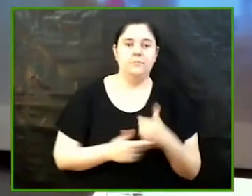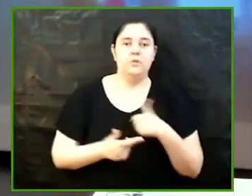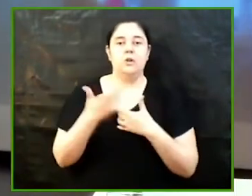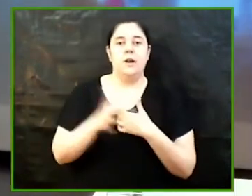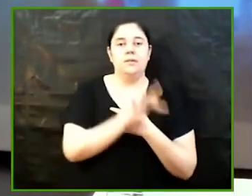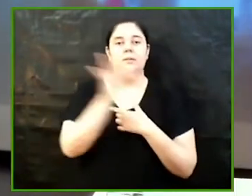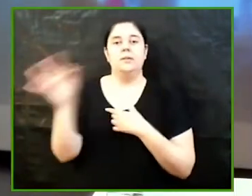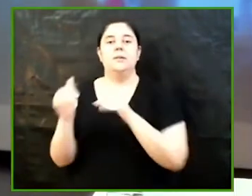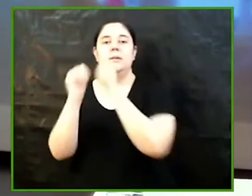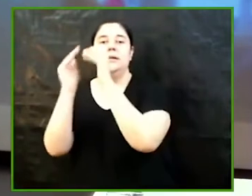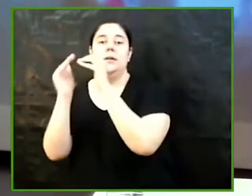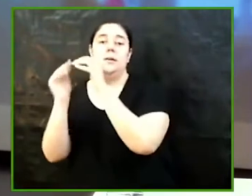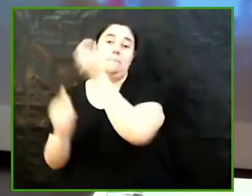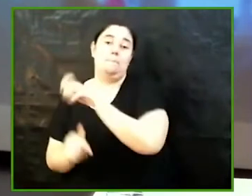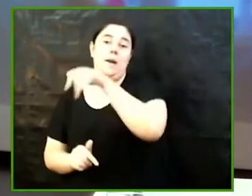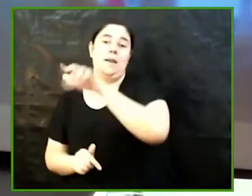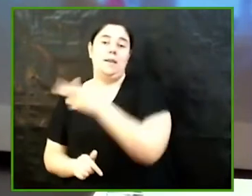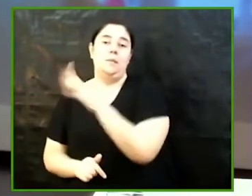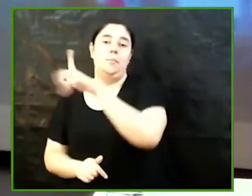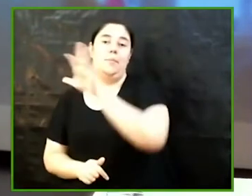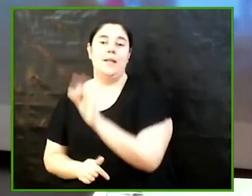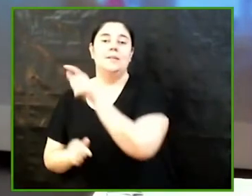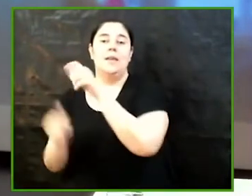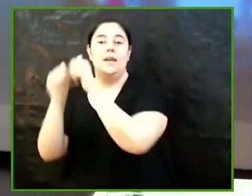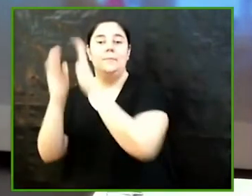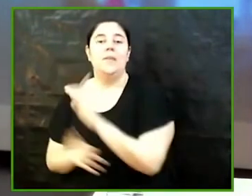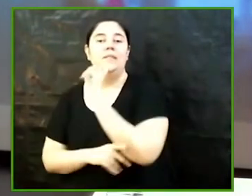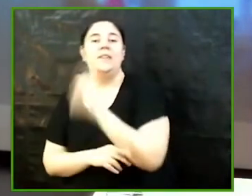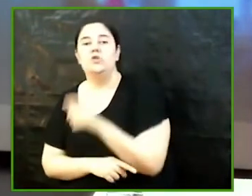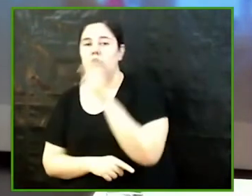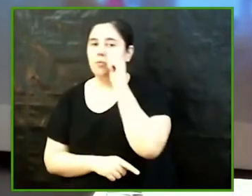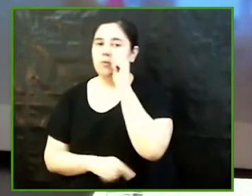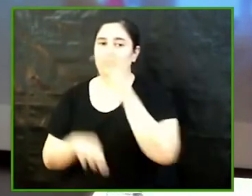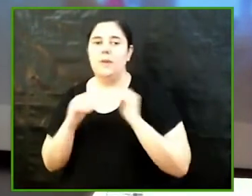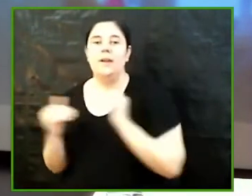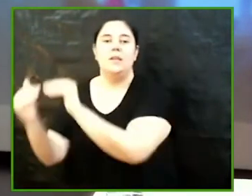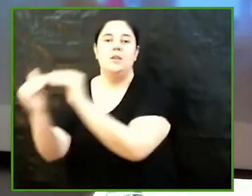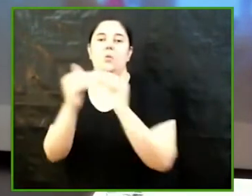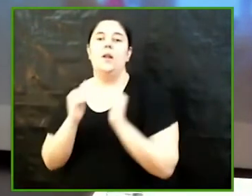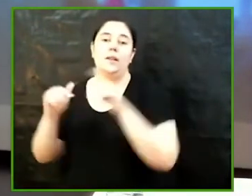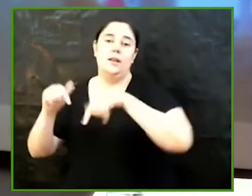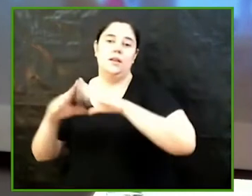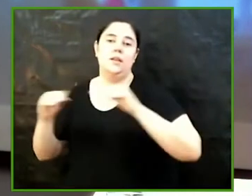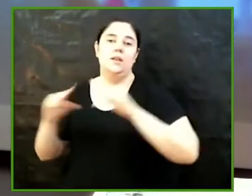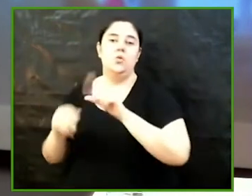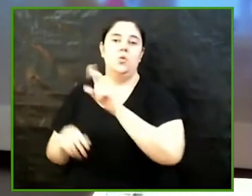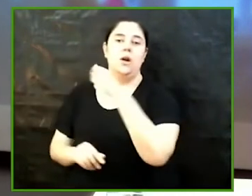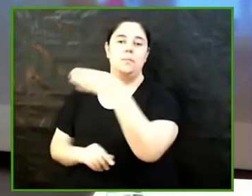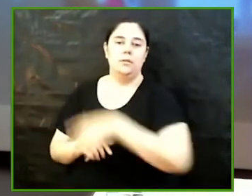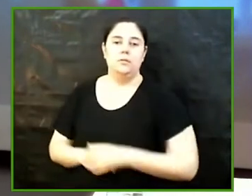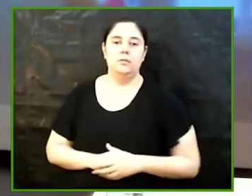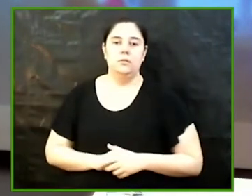Prats, directora de l'Observatori per a la Igualtat de la Universitat Autònoma de Barcelona. Moltes gràcies, vicerrectora. Bon dia.